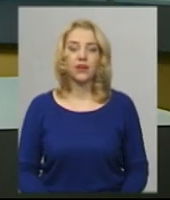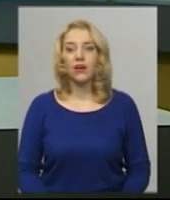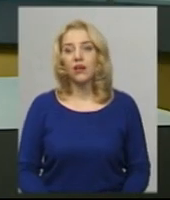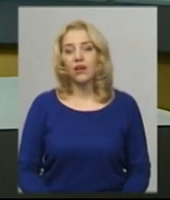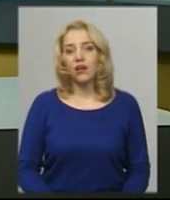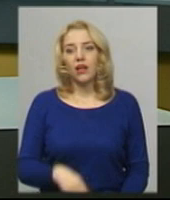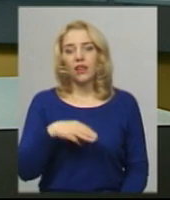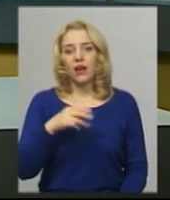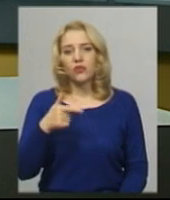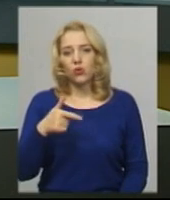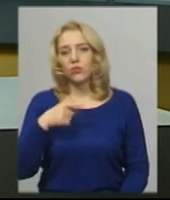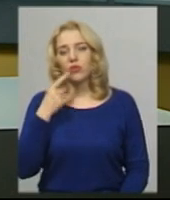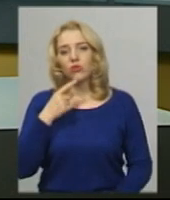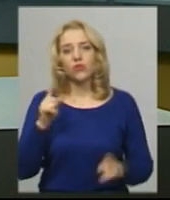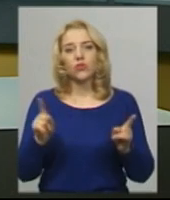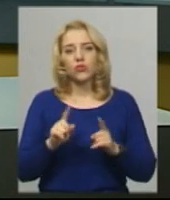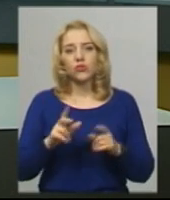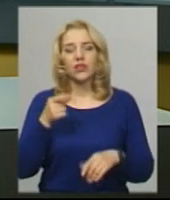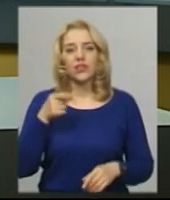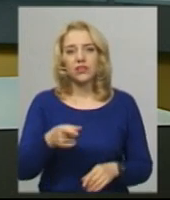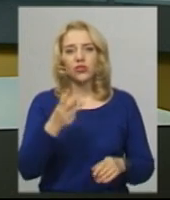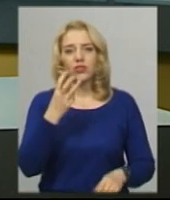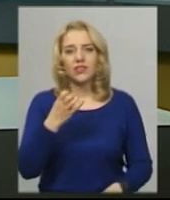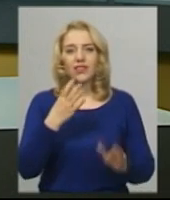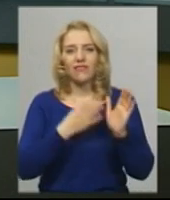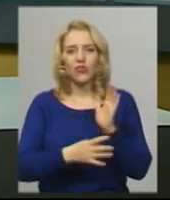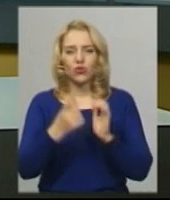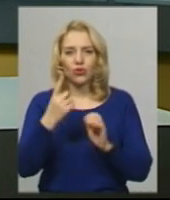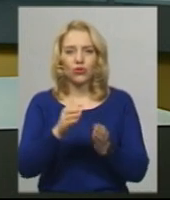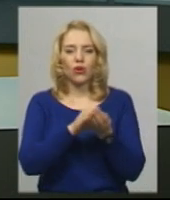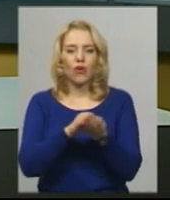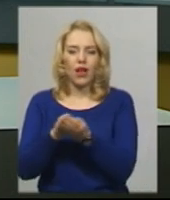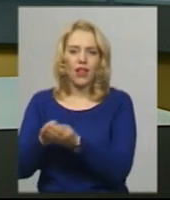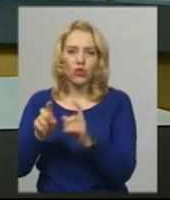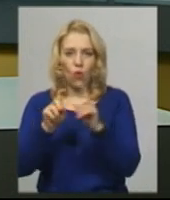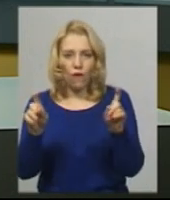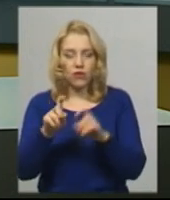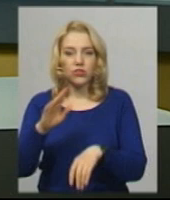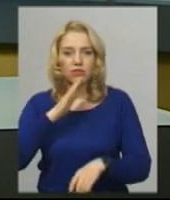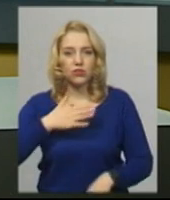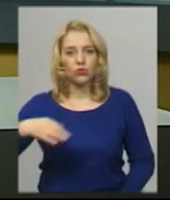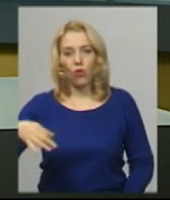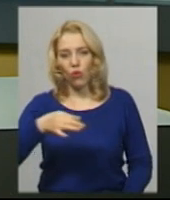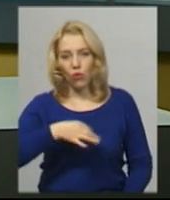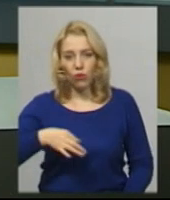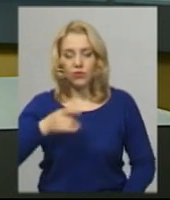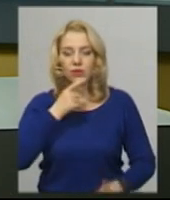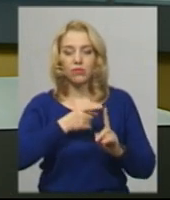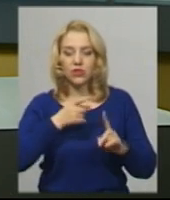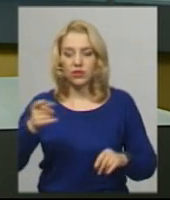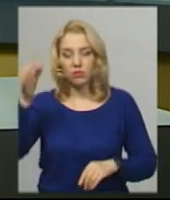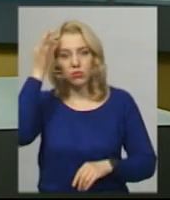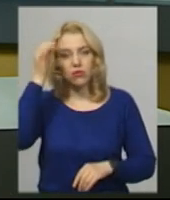Тарас Гуменюк додає, на 1391-му кладовище області під час поминальної неділі за дотриманням карантинних